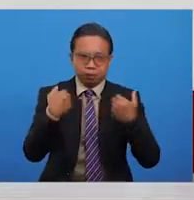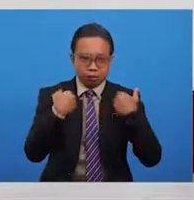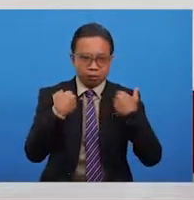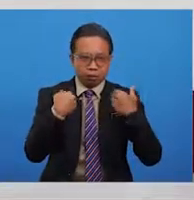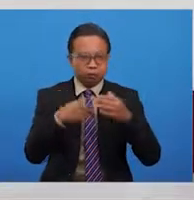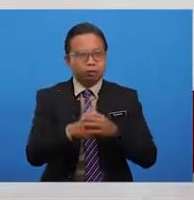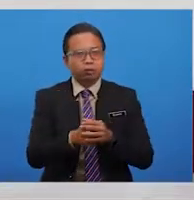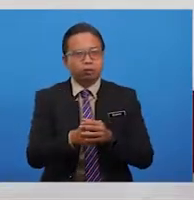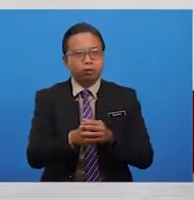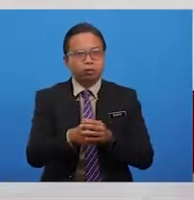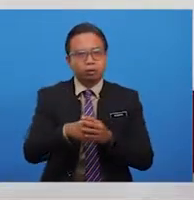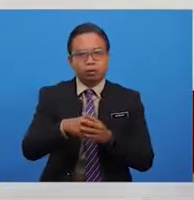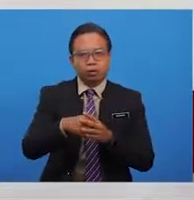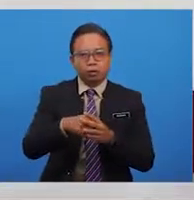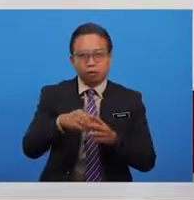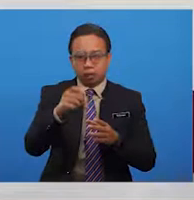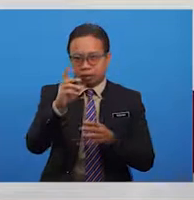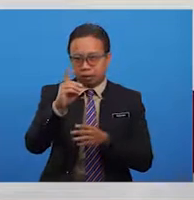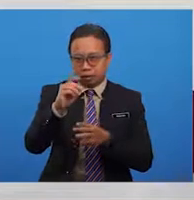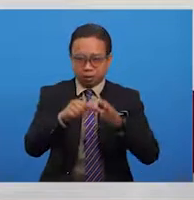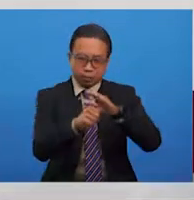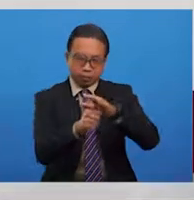putih dendam.